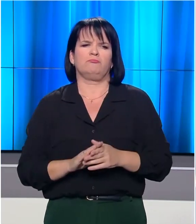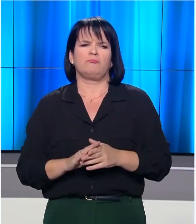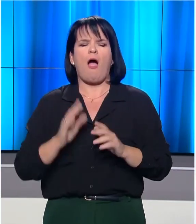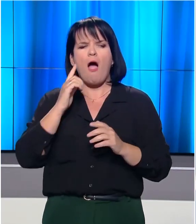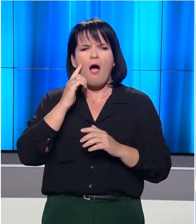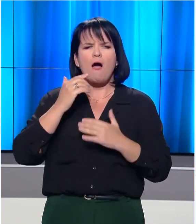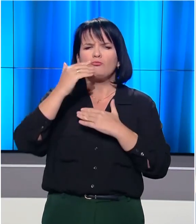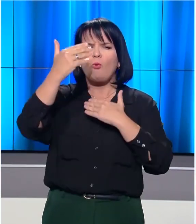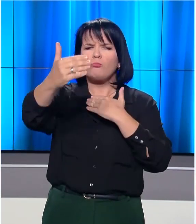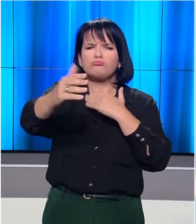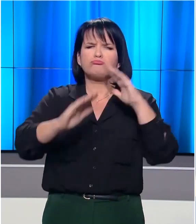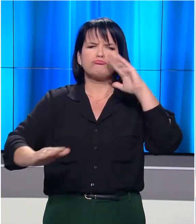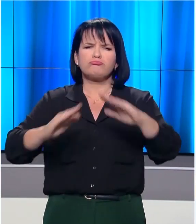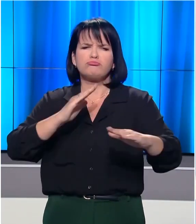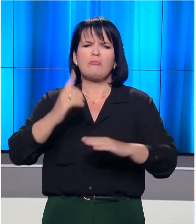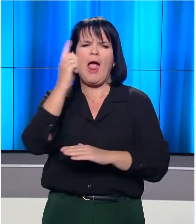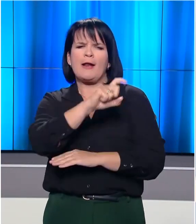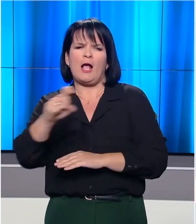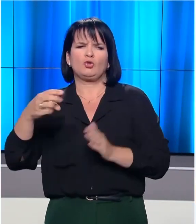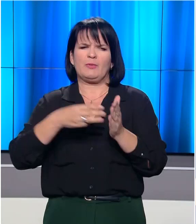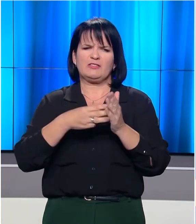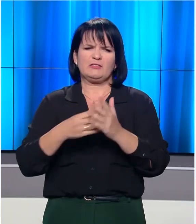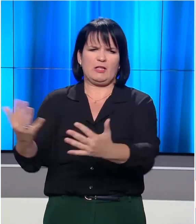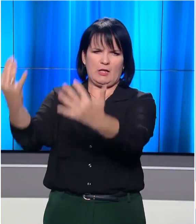Υπότιτλοι AUTHORWAVE